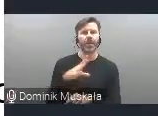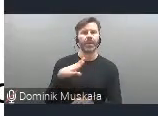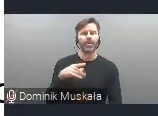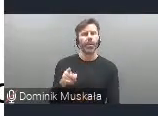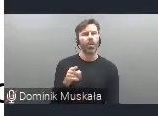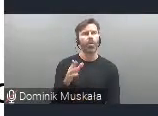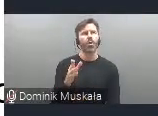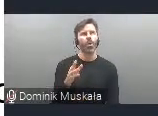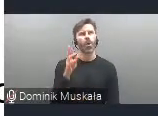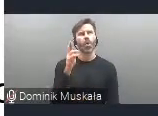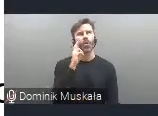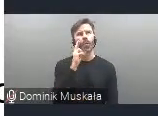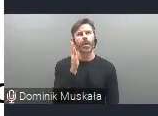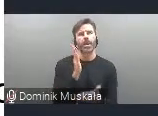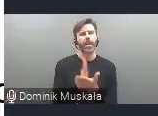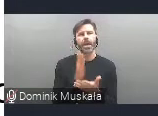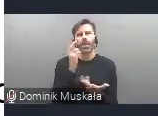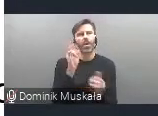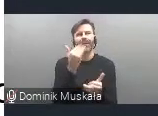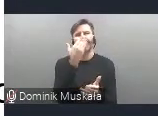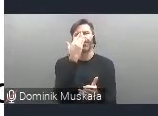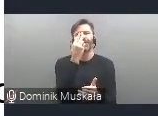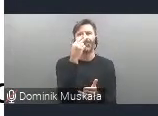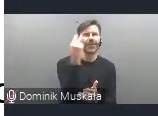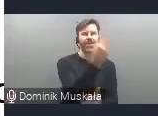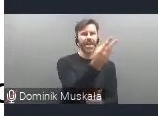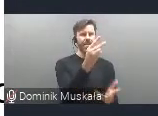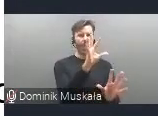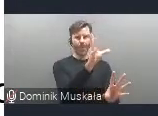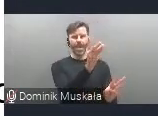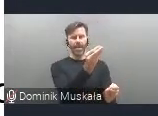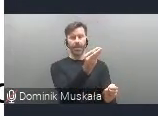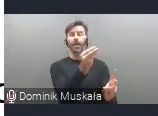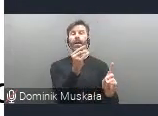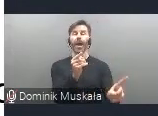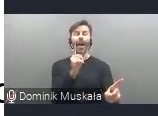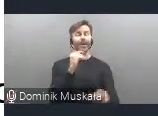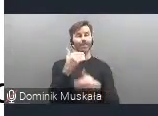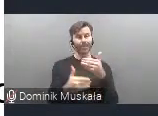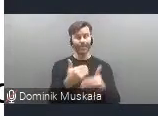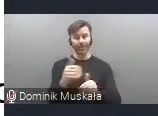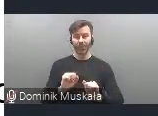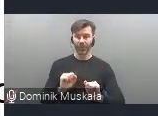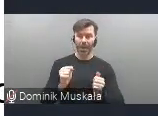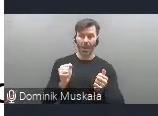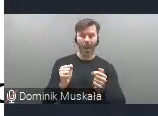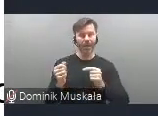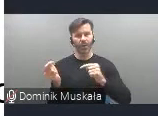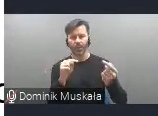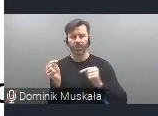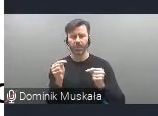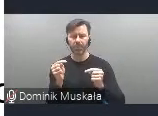czysto wizualne, natomiast tutaj właśnie w toku tych działalni rozmów stwierdzono, że